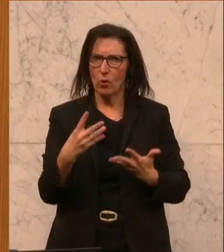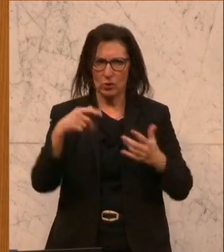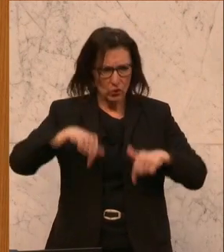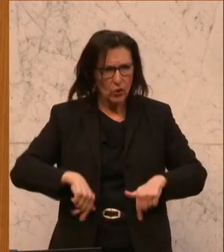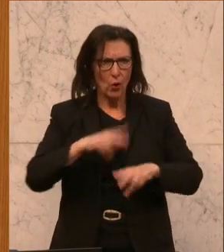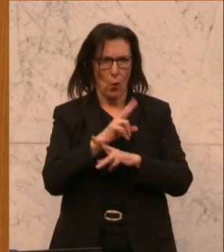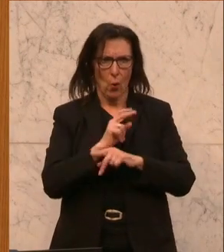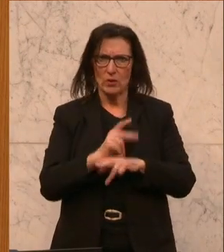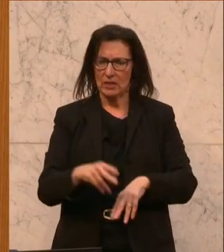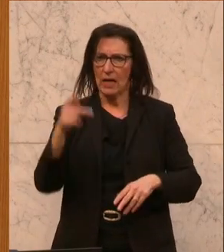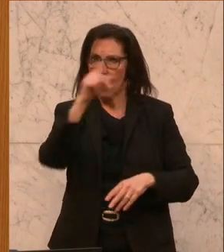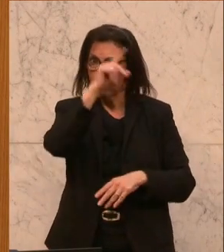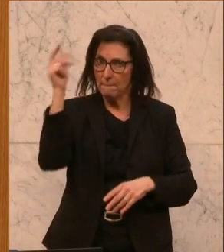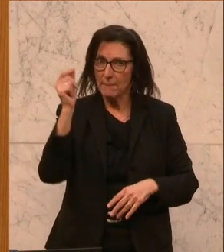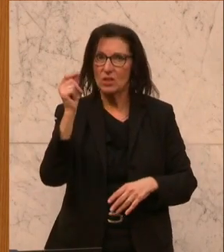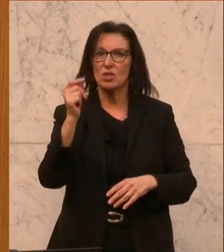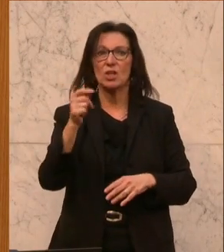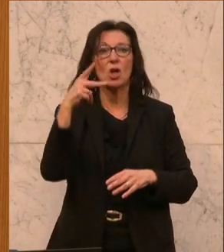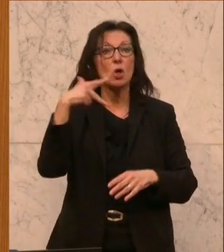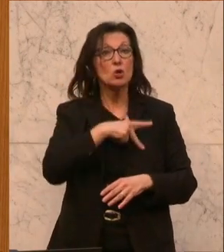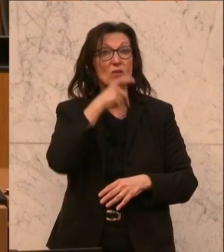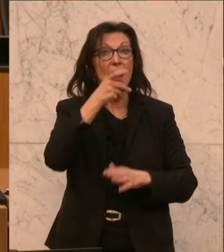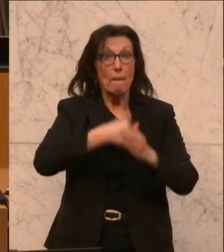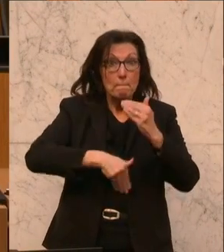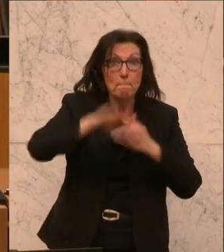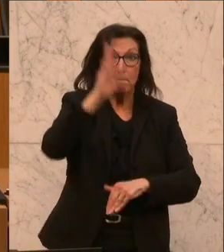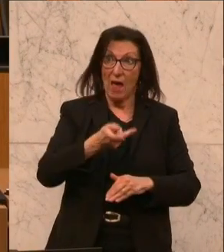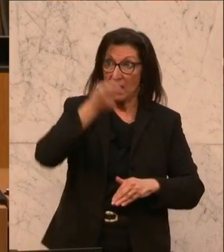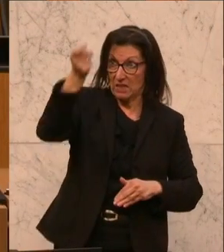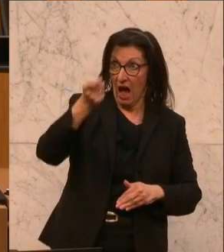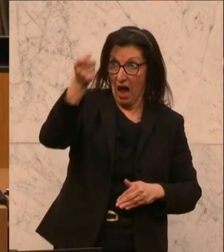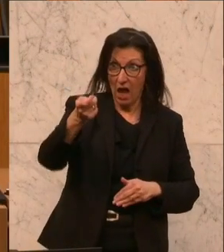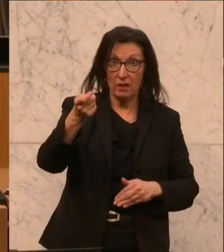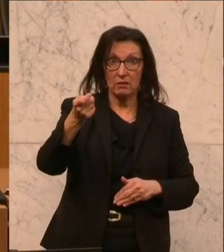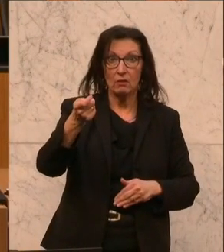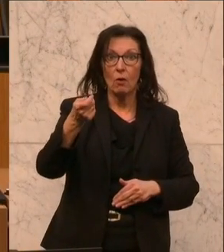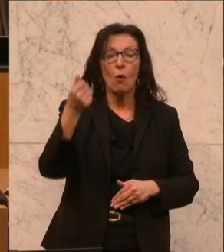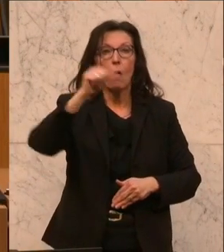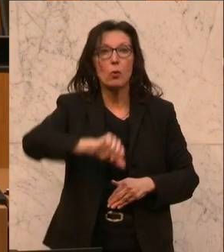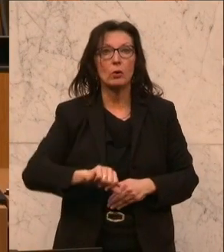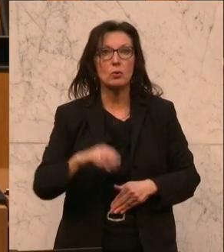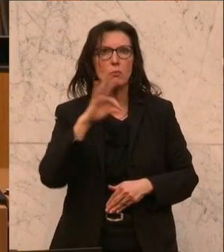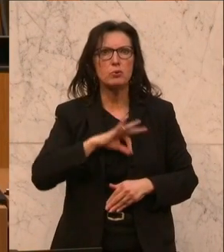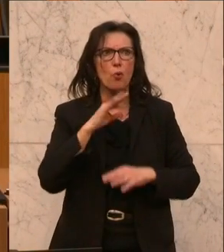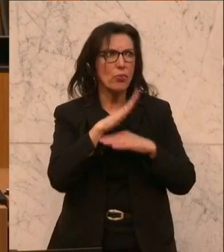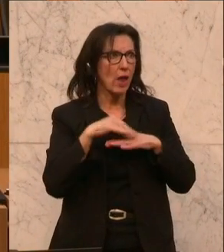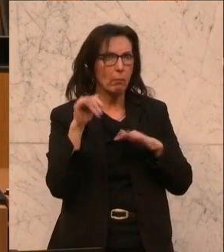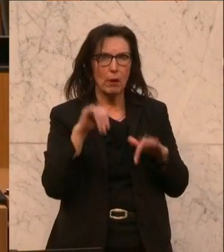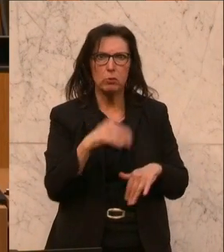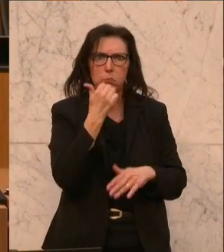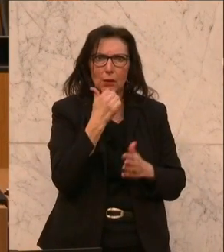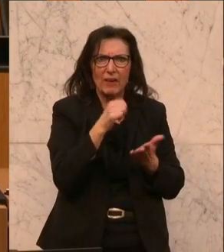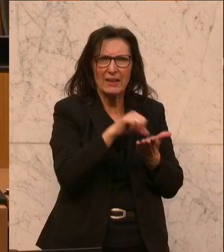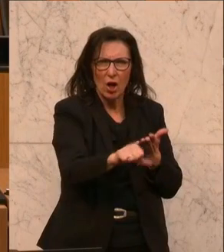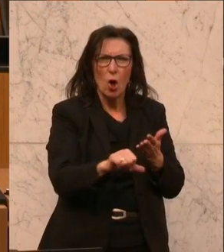höhere Sozialversicherungsbeiträge zahlen und zusätzlich privat für die Psychotherapie aufkommen müssen. Die Menschen in Österreich